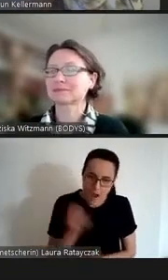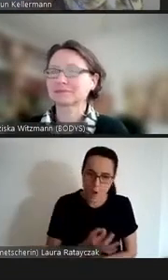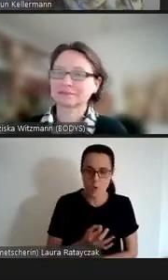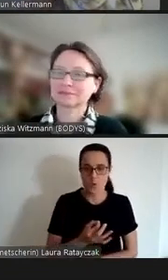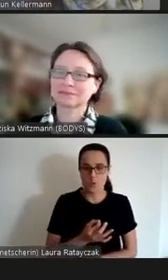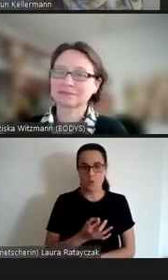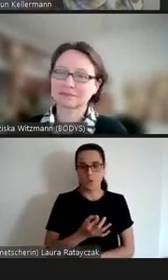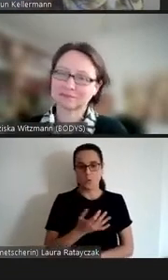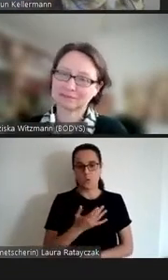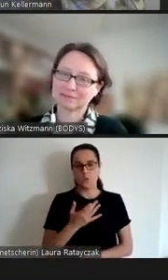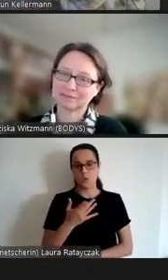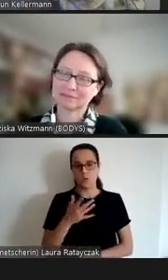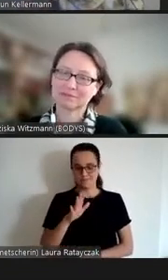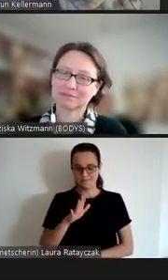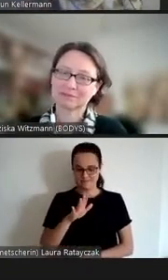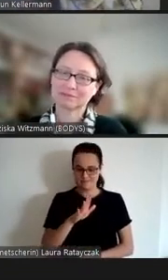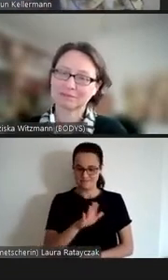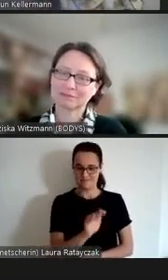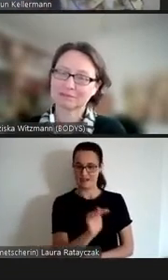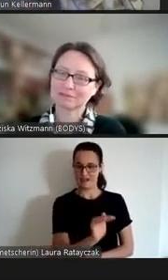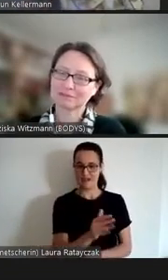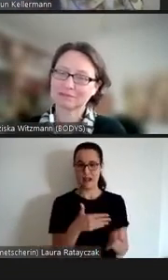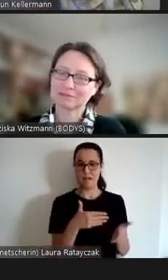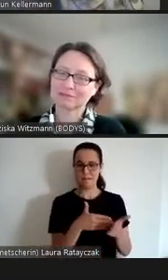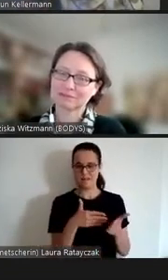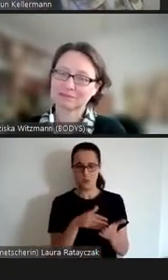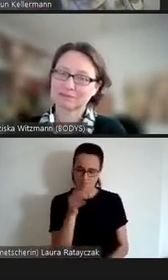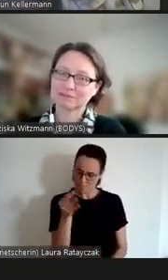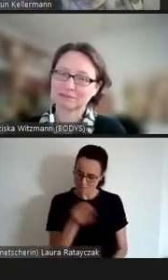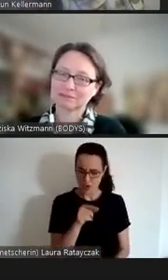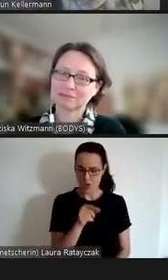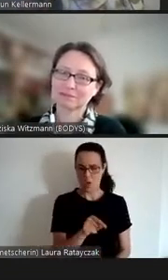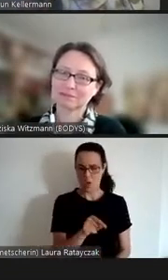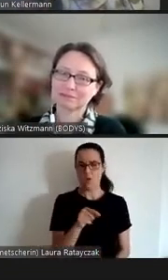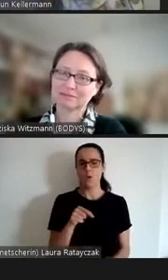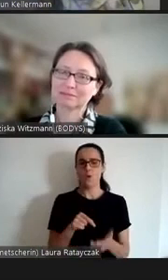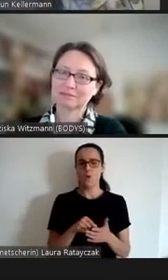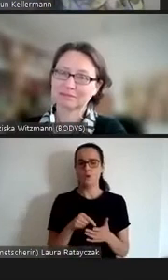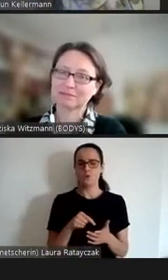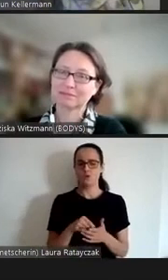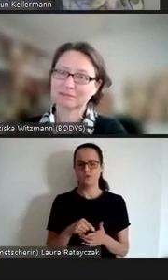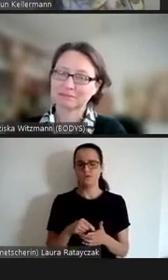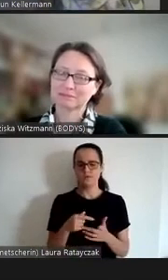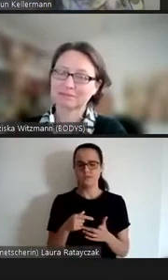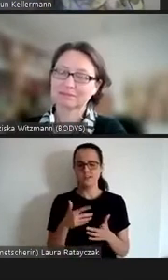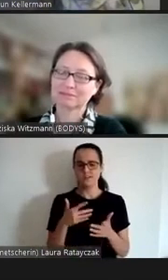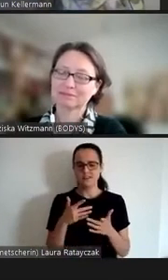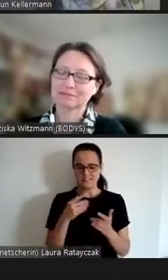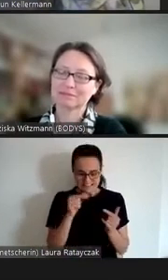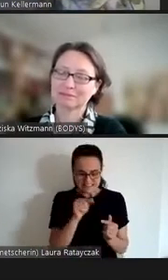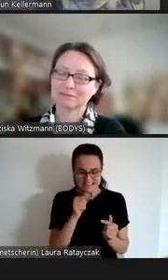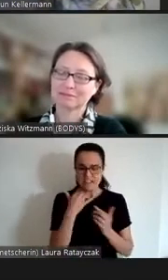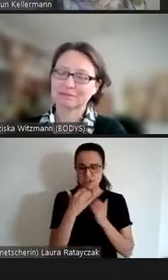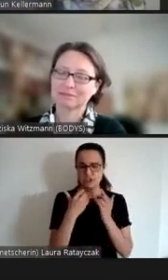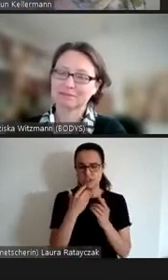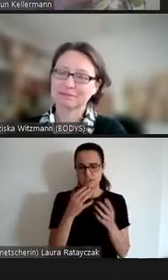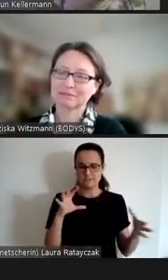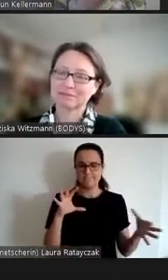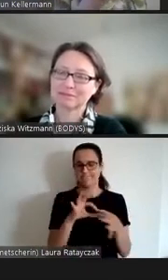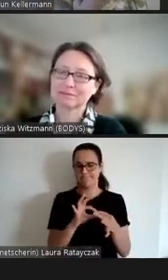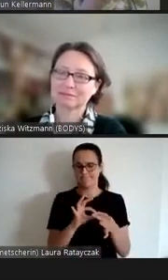Friedemanns Behinderung um überhaupt diese Geschichte erzählen zu können